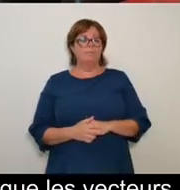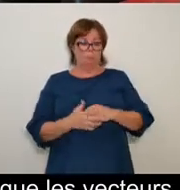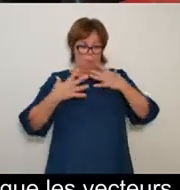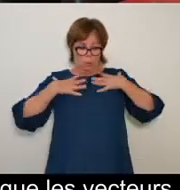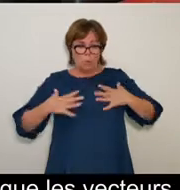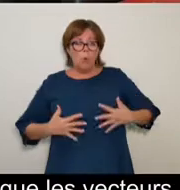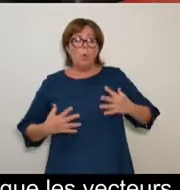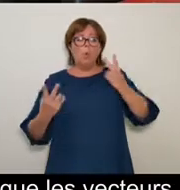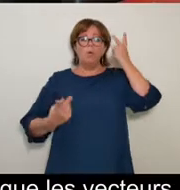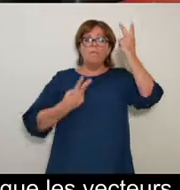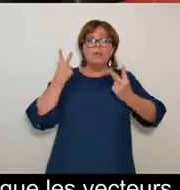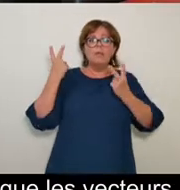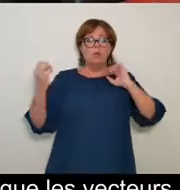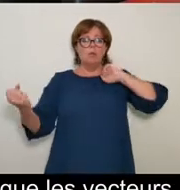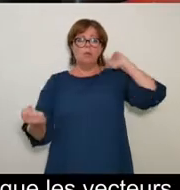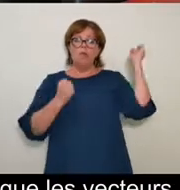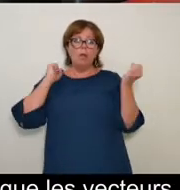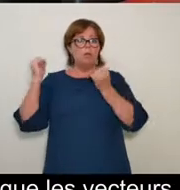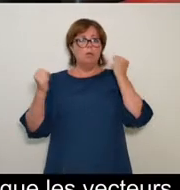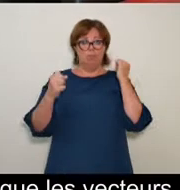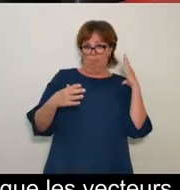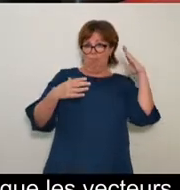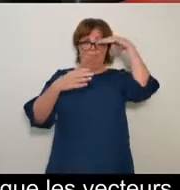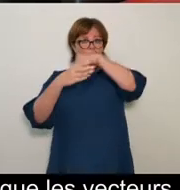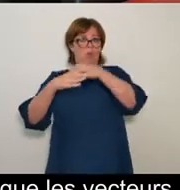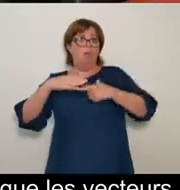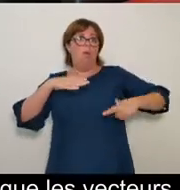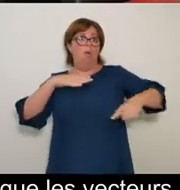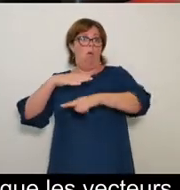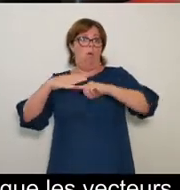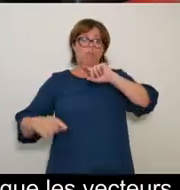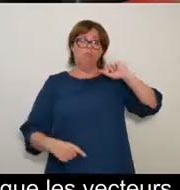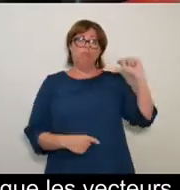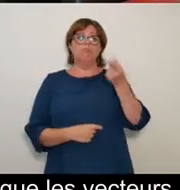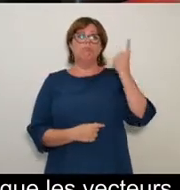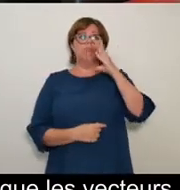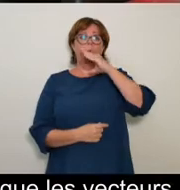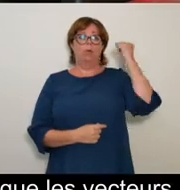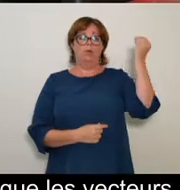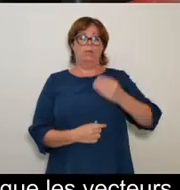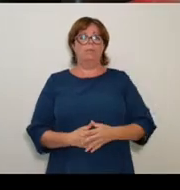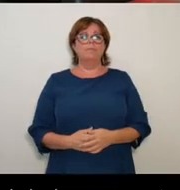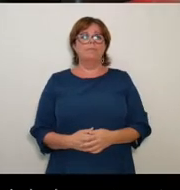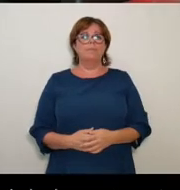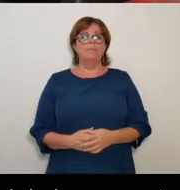visuels, gestuels et tactiles, font également partie du circuit langagé chez l'humain. Nous permettent